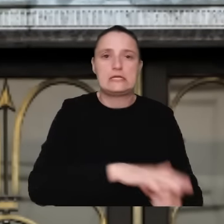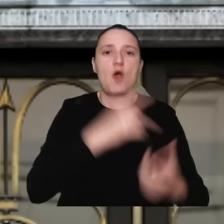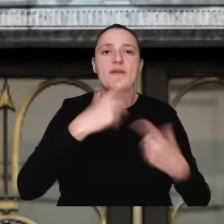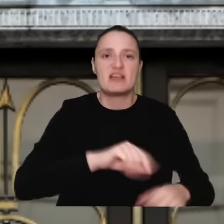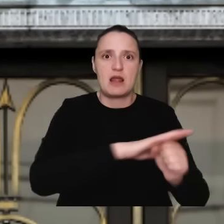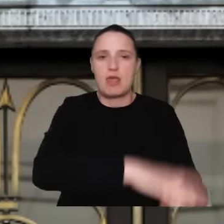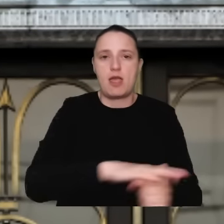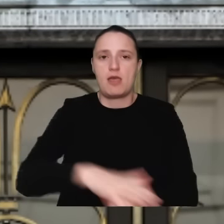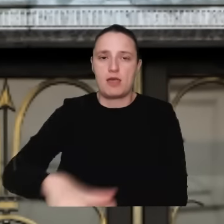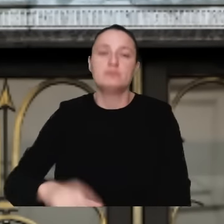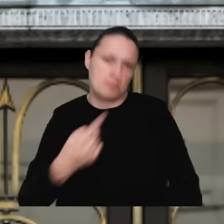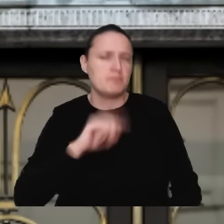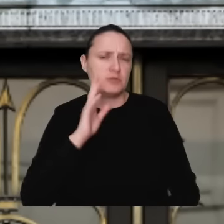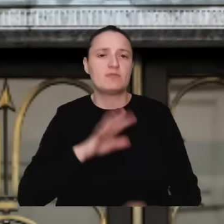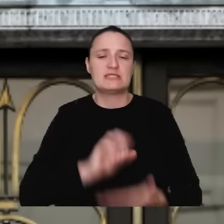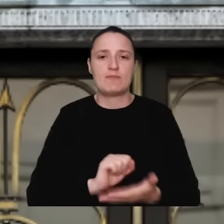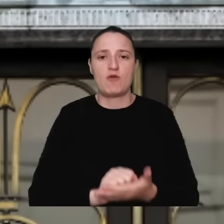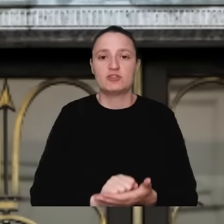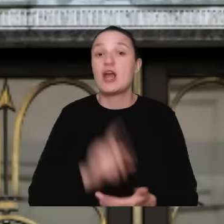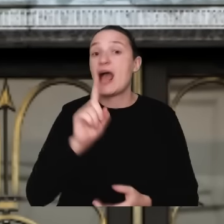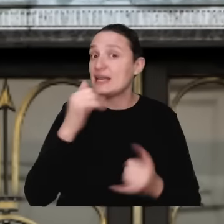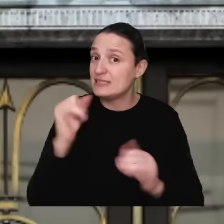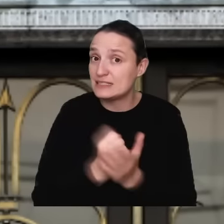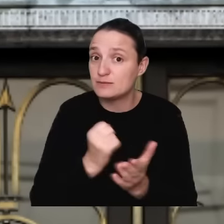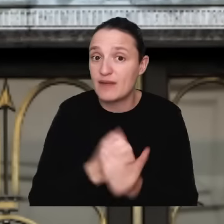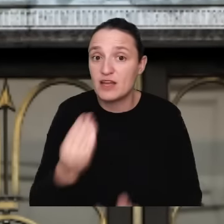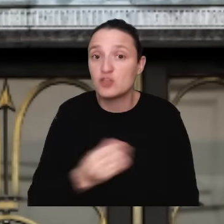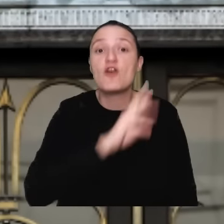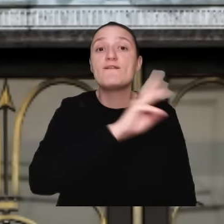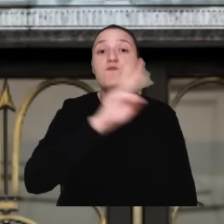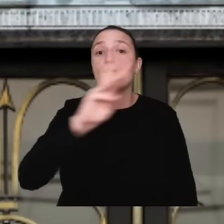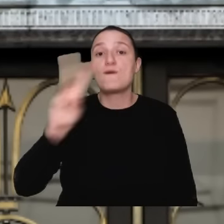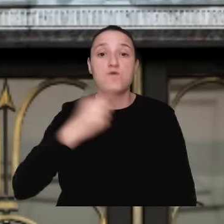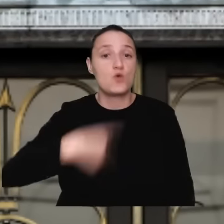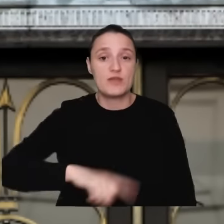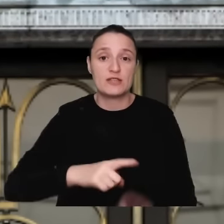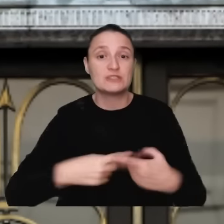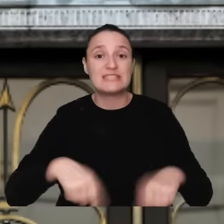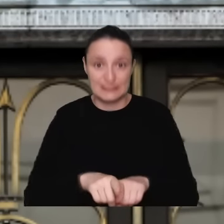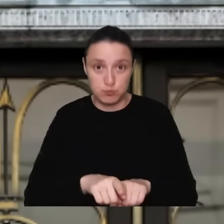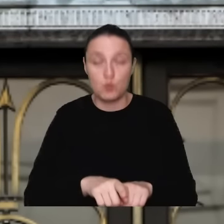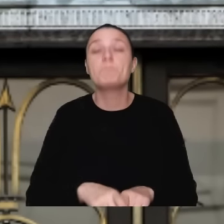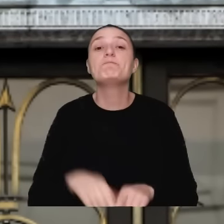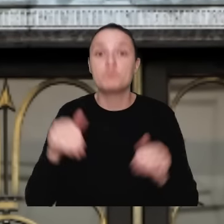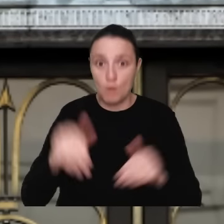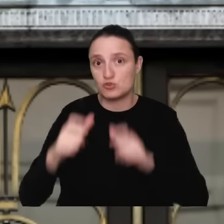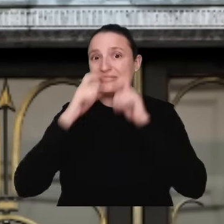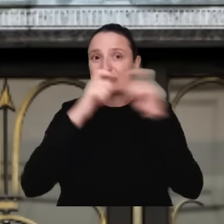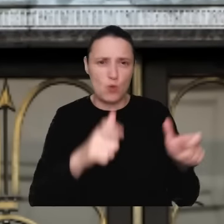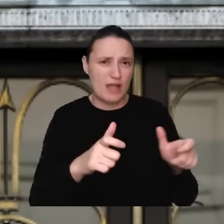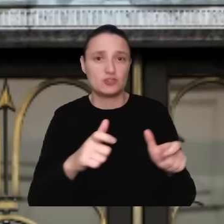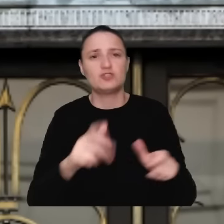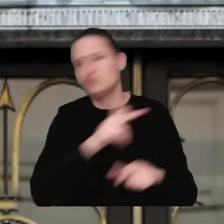zajmować. Ale mówiłem jeszcze o czymś innym, do czego zachęcam, do strony internetowej naszego zespołu, gdzie będzie można zgłaszać wszelkie